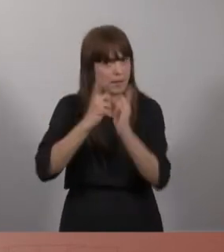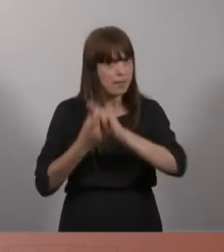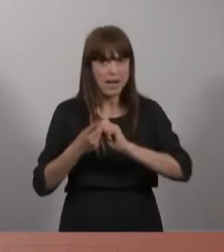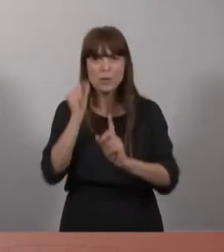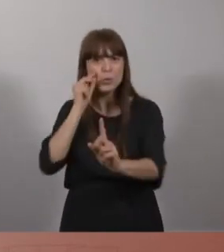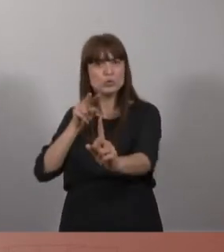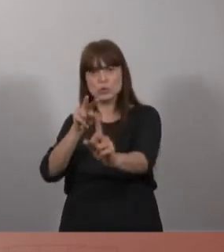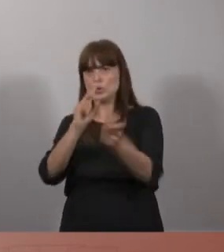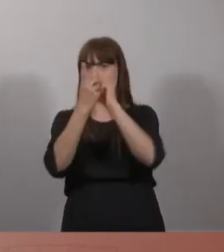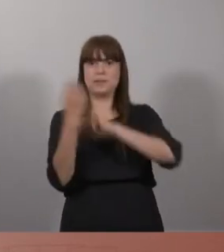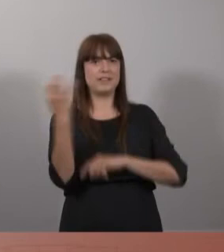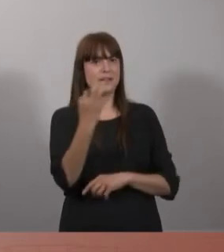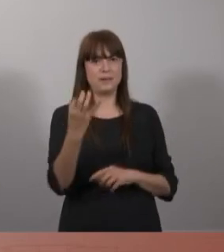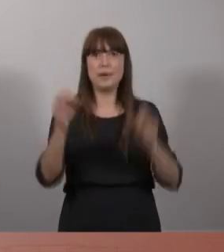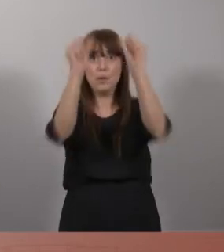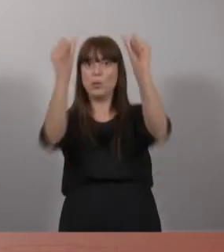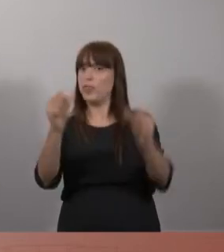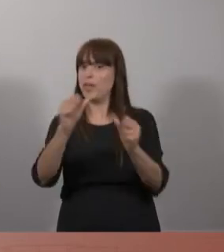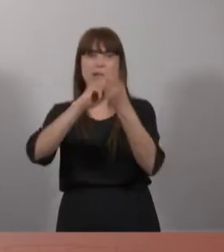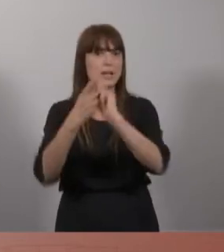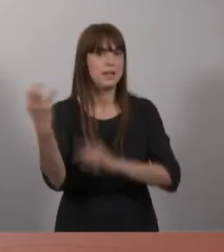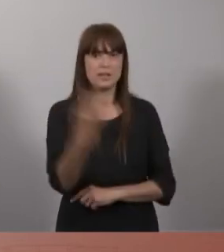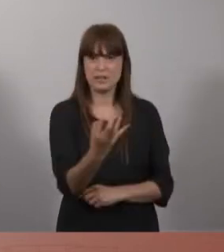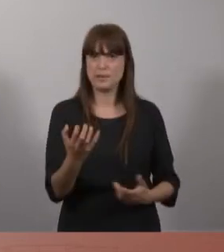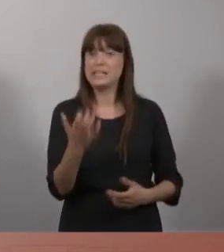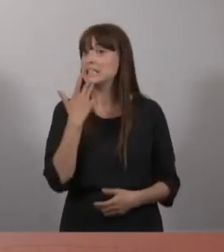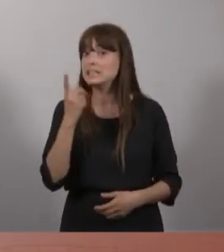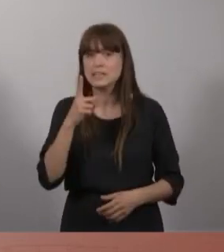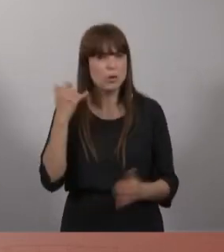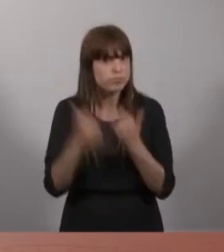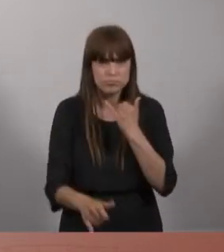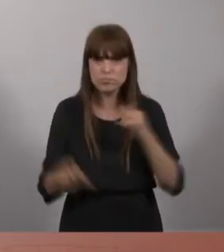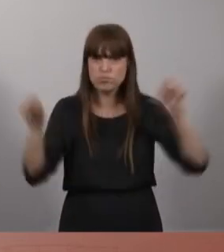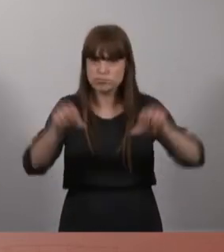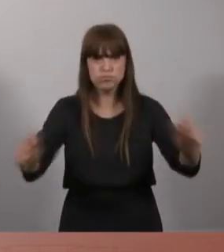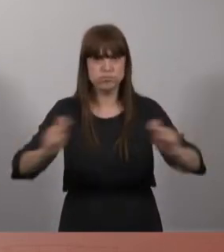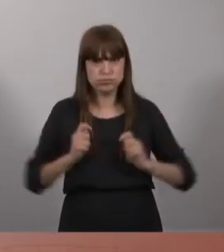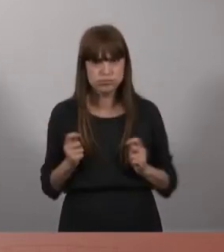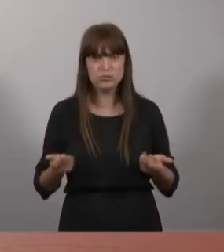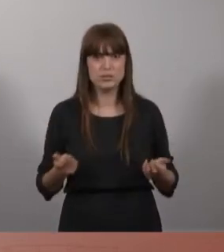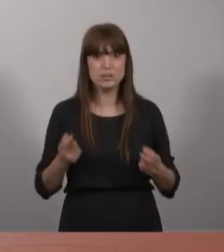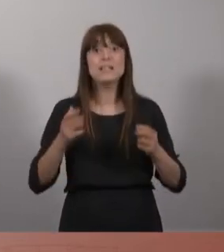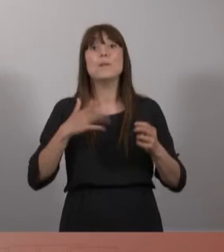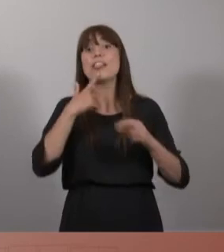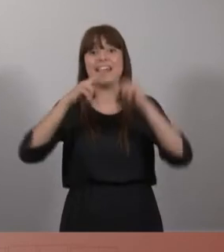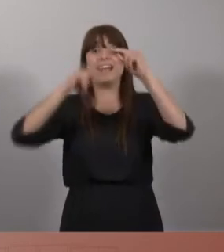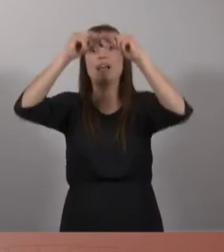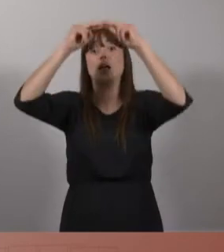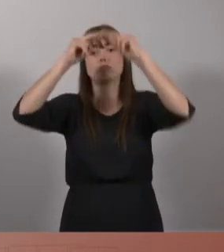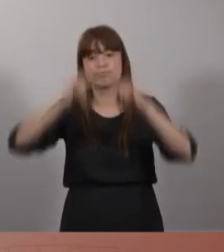o no ens en sortirem. I no cal construir, cal decreixer i cal